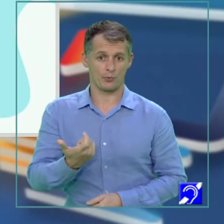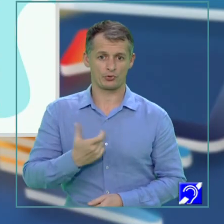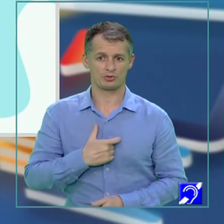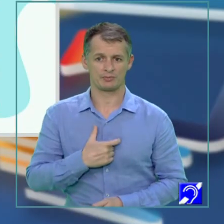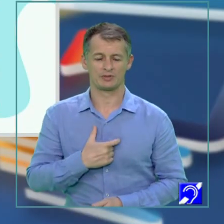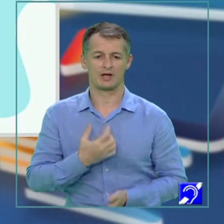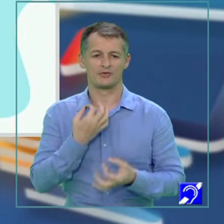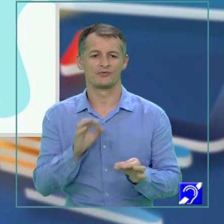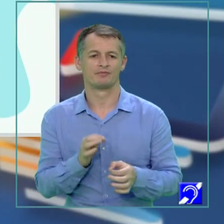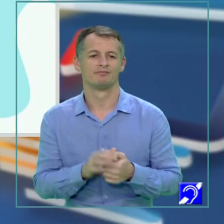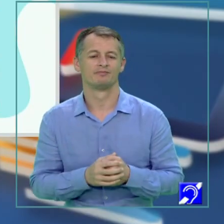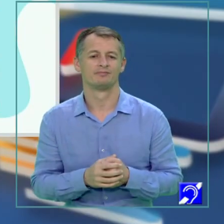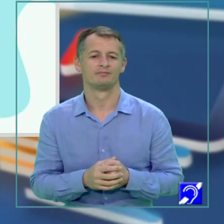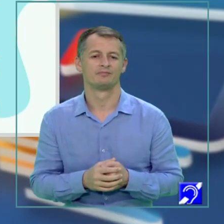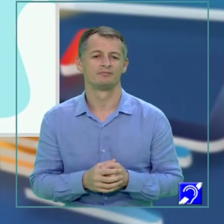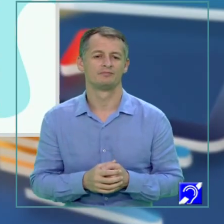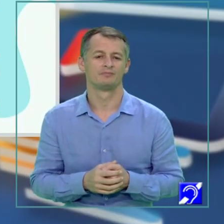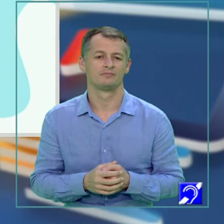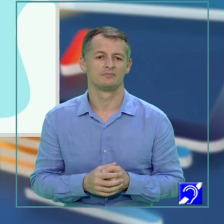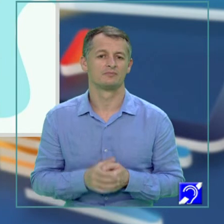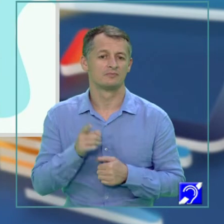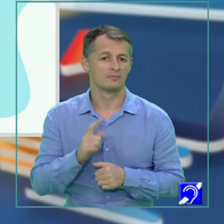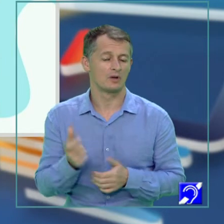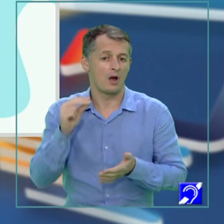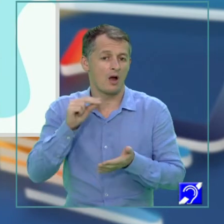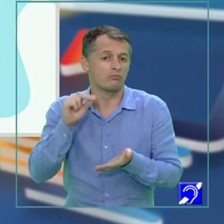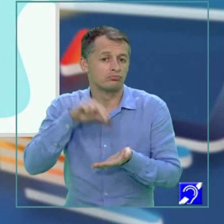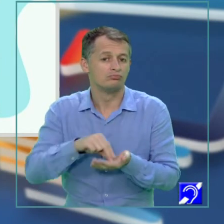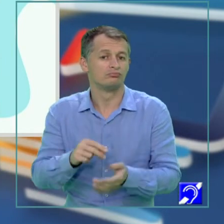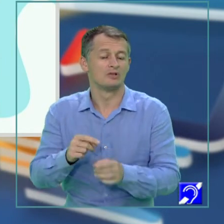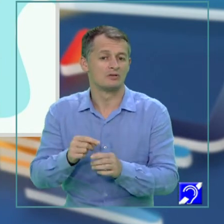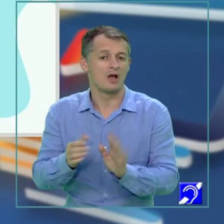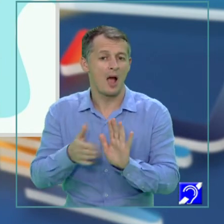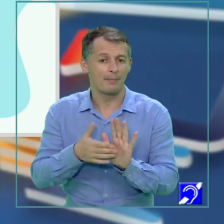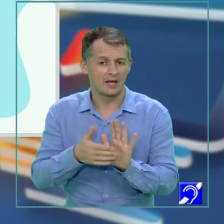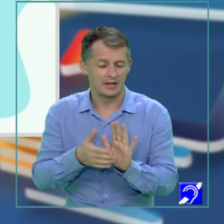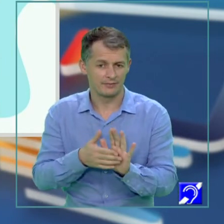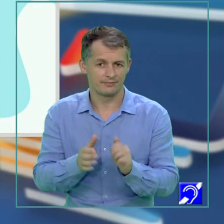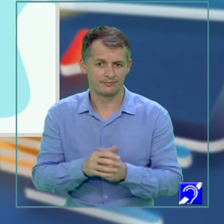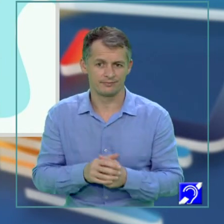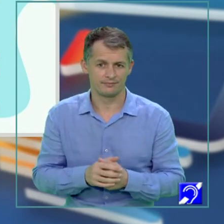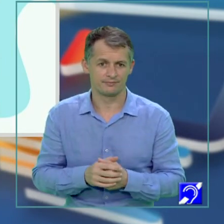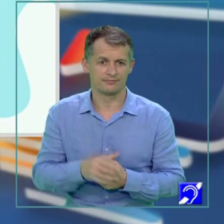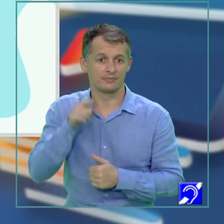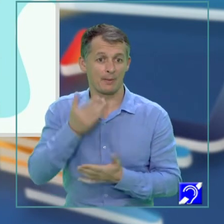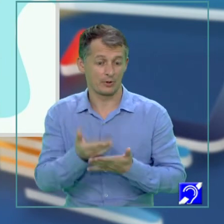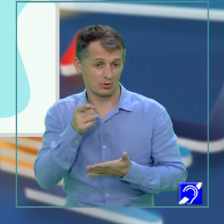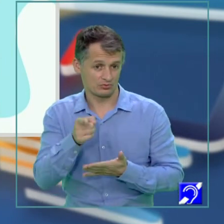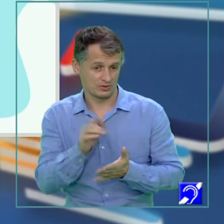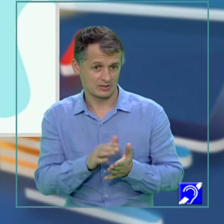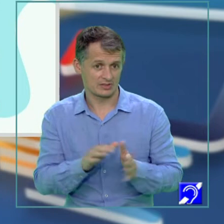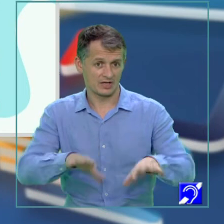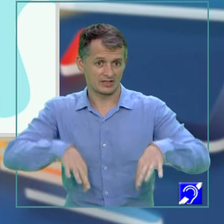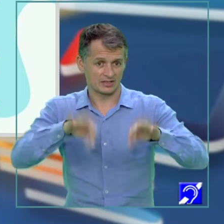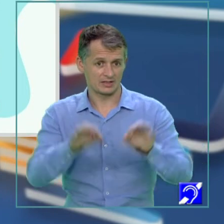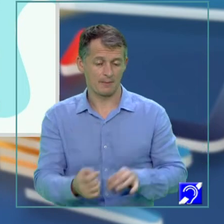sensul din text al secvenței pune în practică este aplică cu precizarea că această structură se găsește